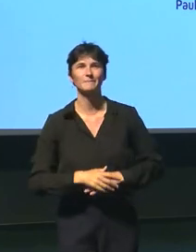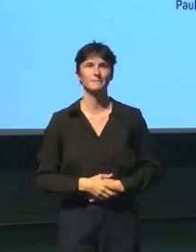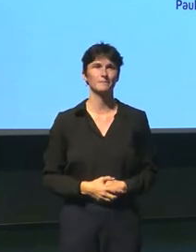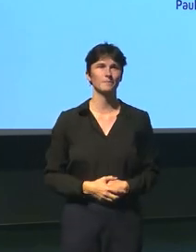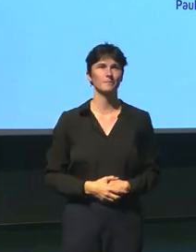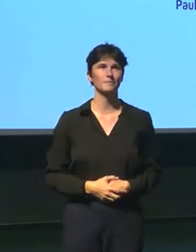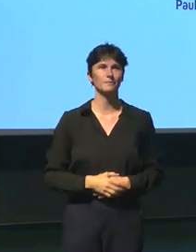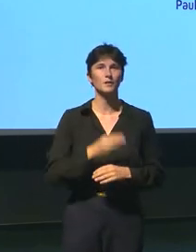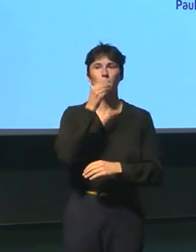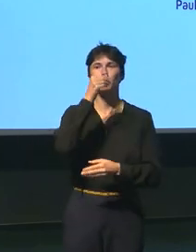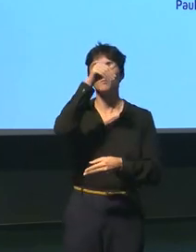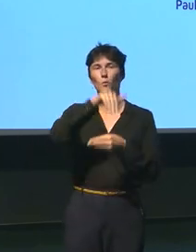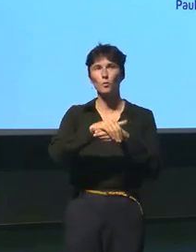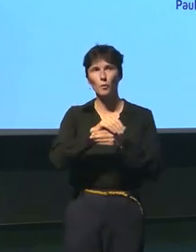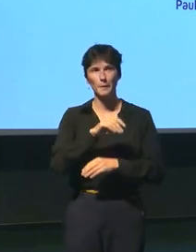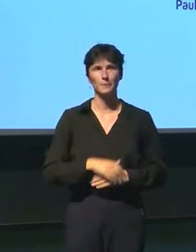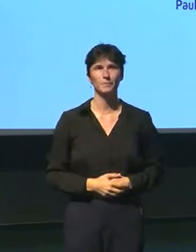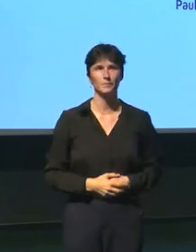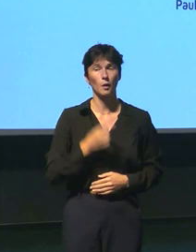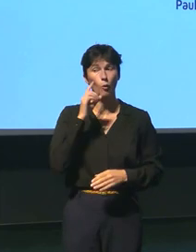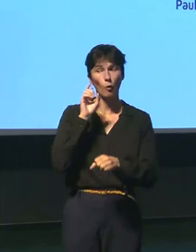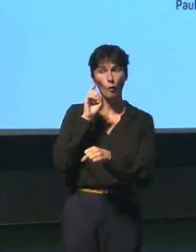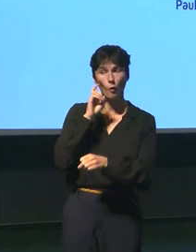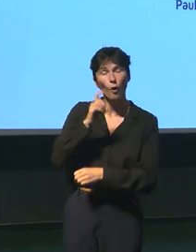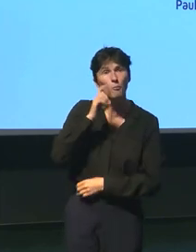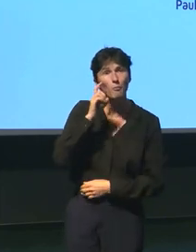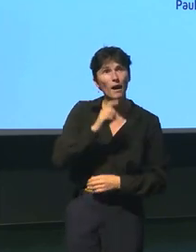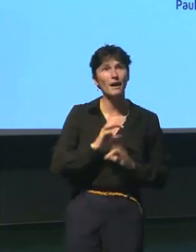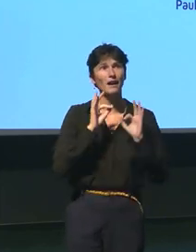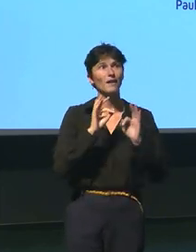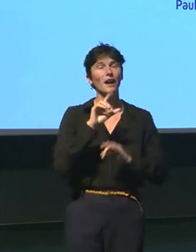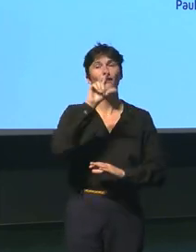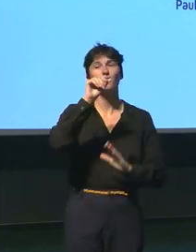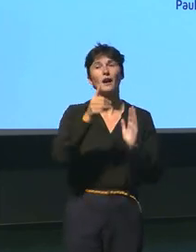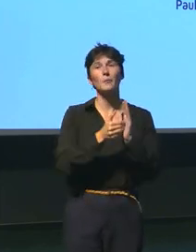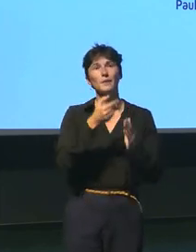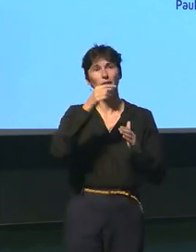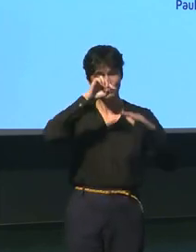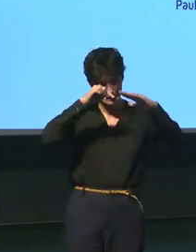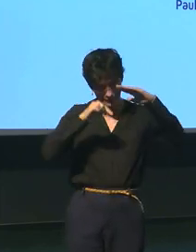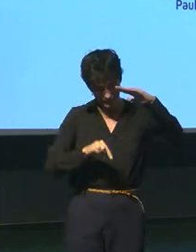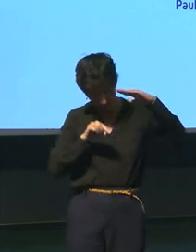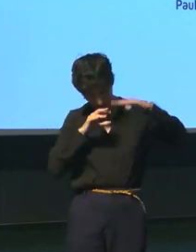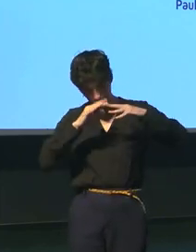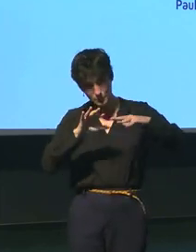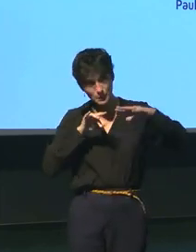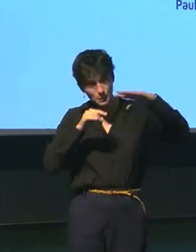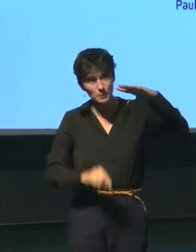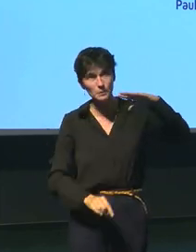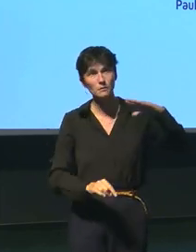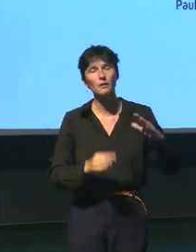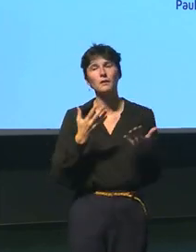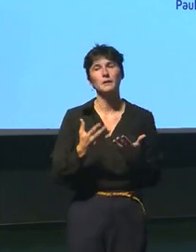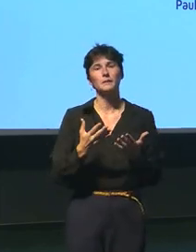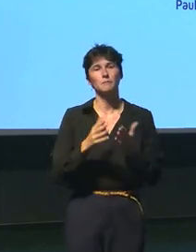Oui bonsoir c'était pour faire une remarque à propos de 20 milieux sous MR en fait deux ans avant la parution